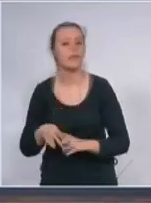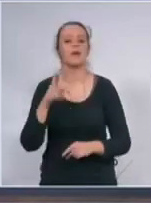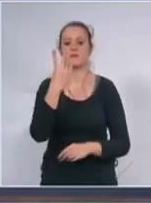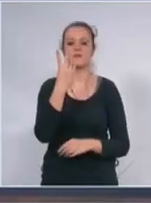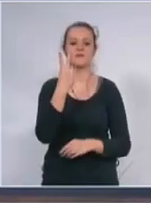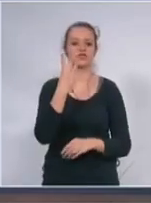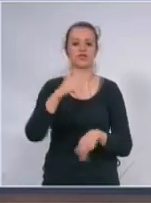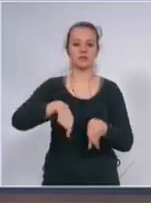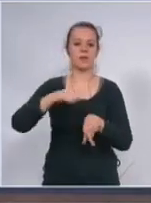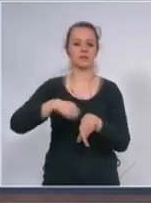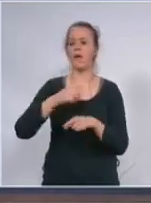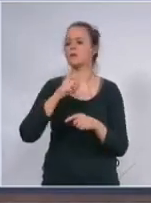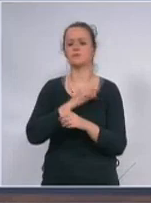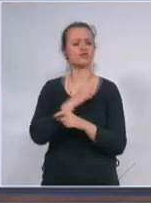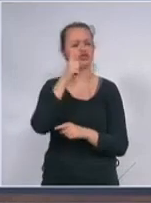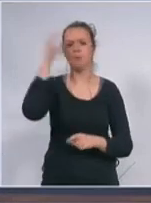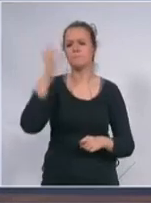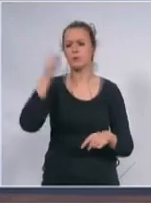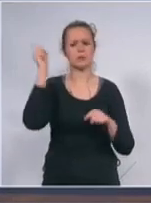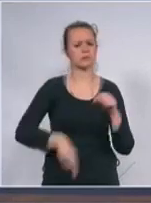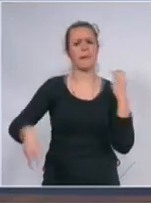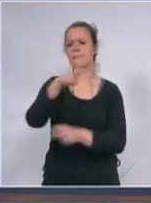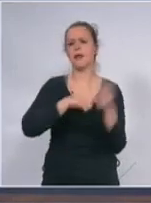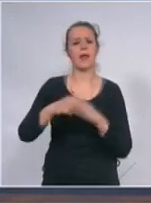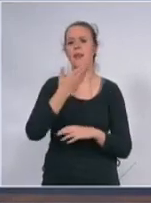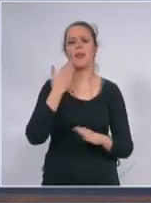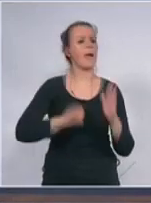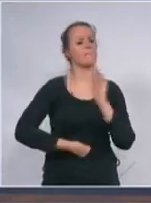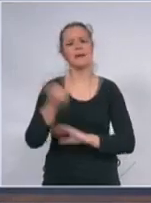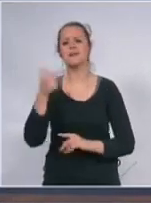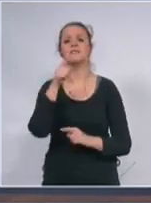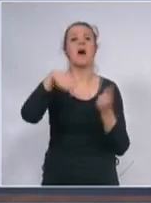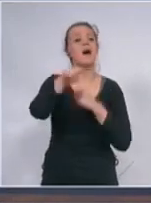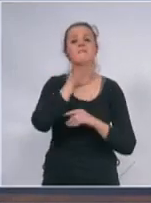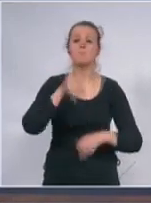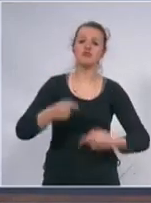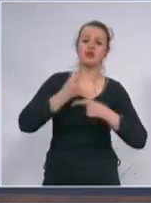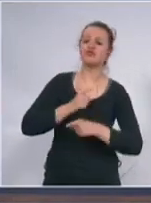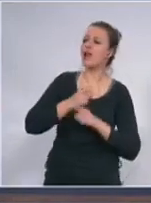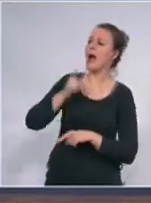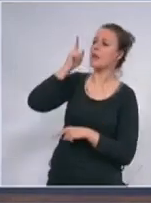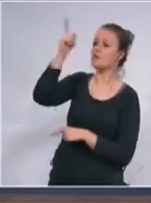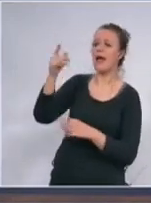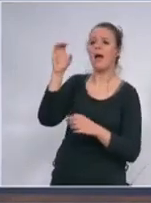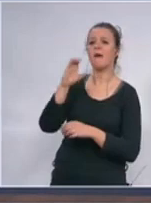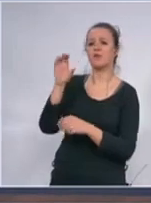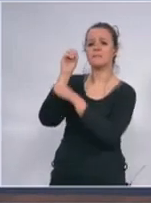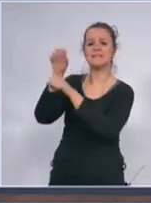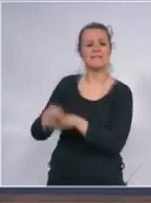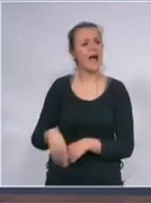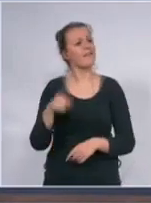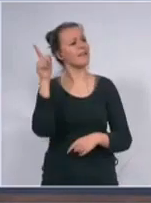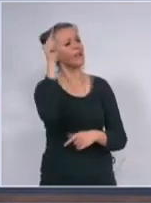možete da pišete Evropskom savjetu upravi vodovoda potpuno mi je sve jedno